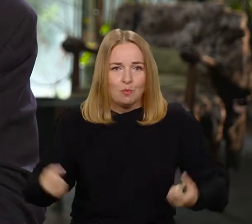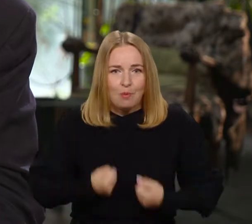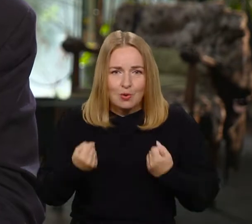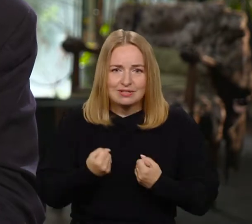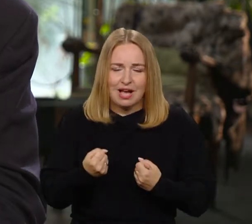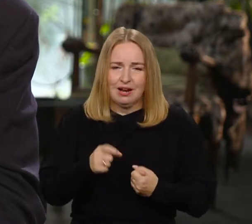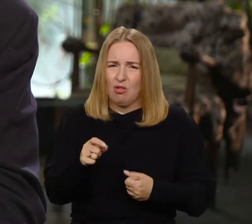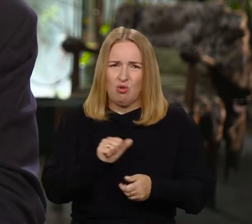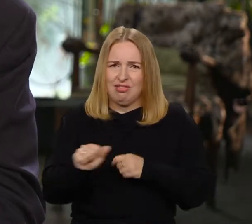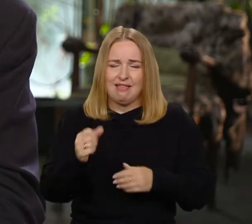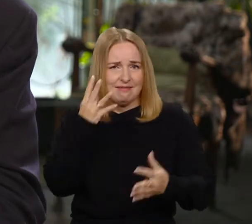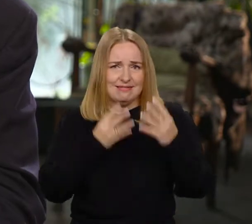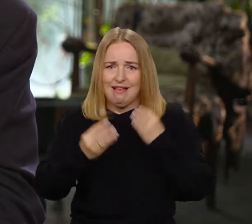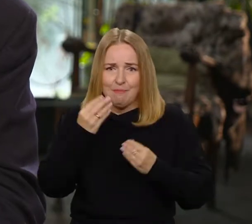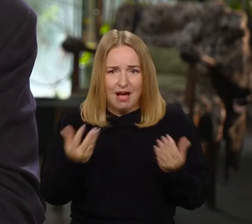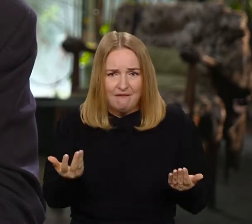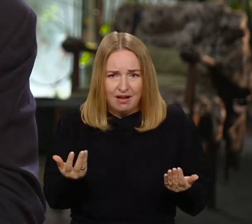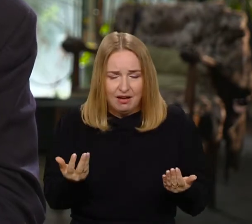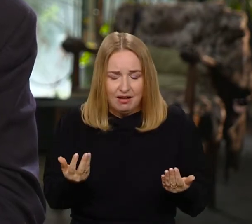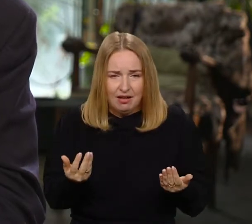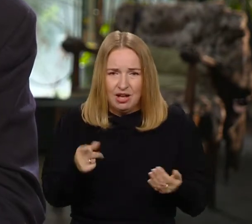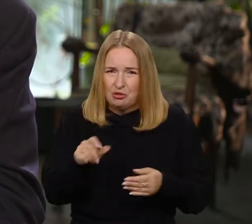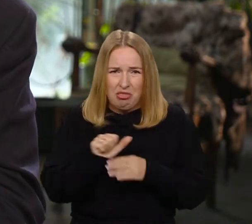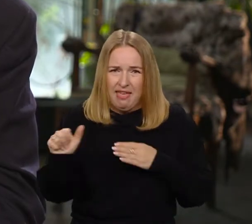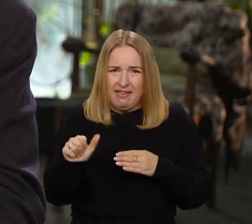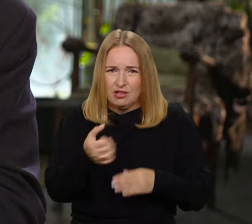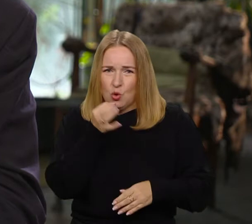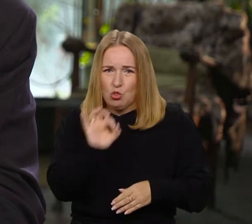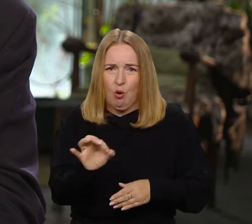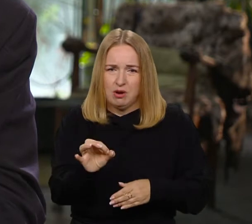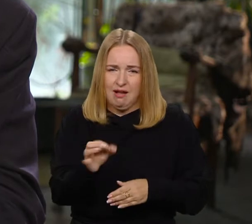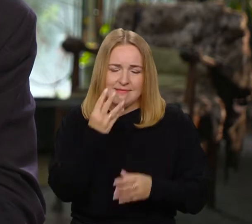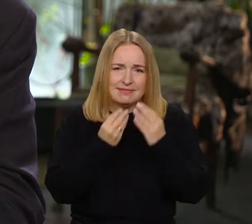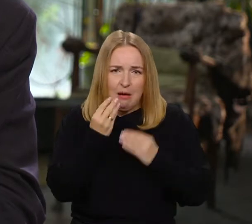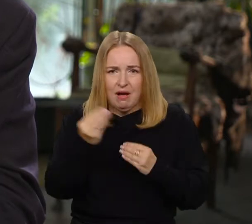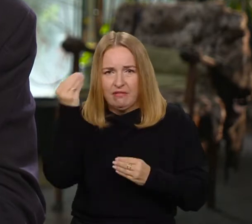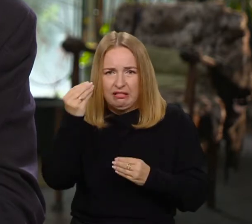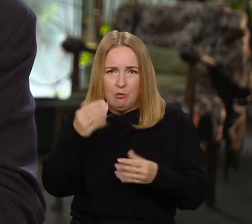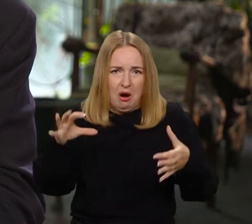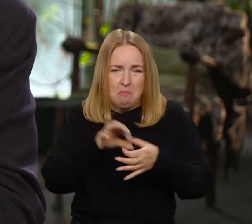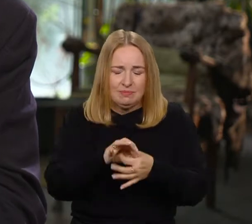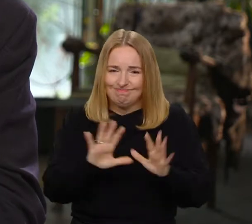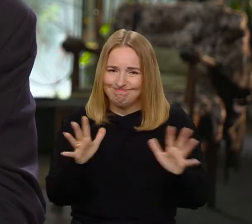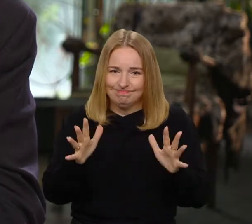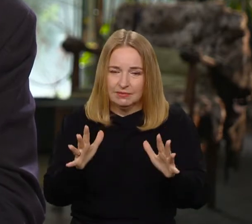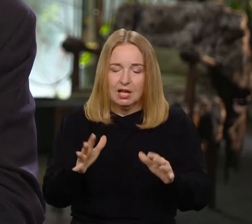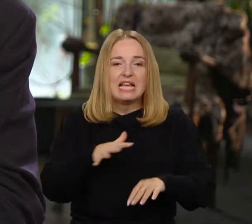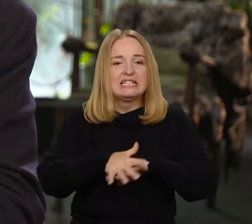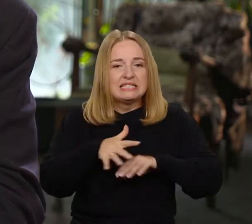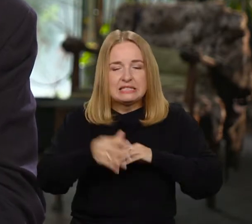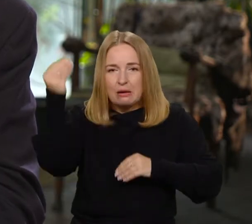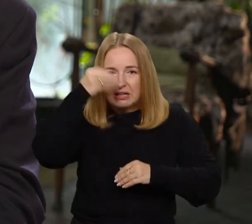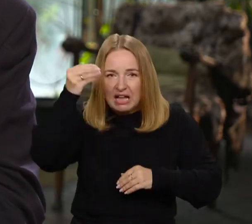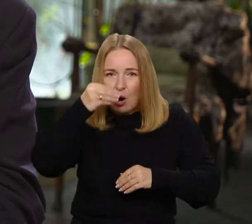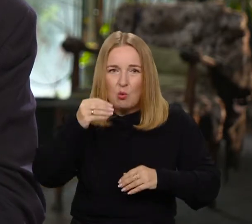wtrącać zabawę do uczenia, ale to nie jest prawidłowy system. System uczenia jest czymś podobnym